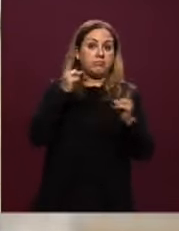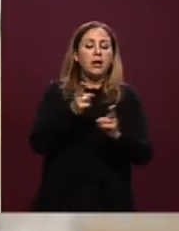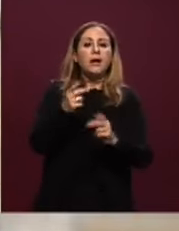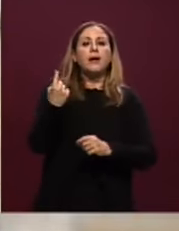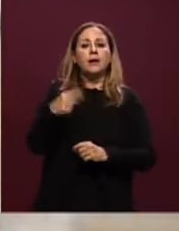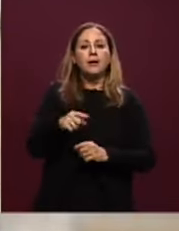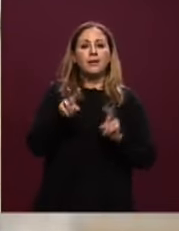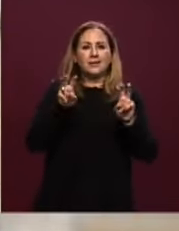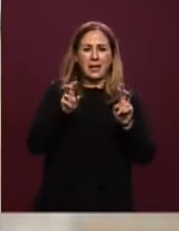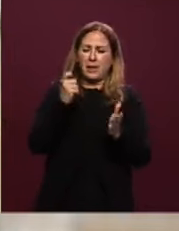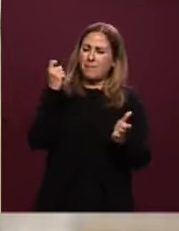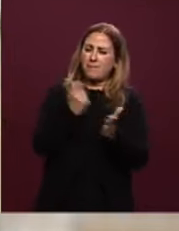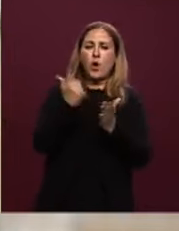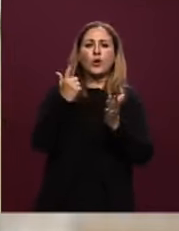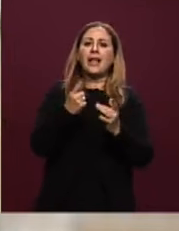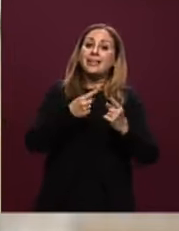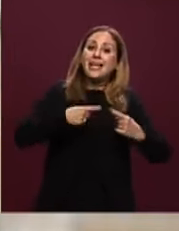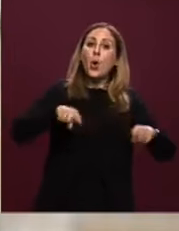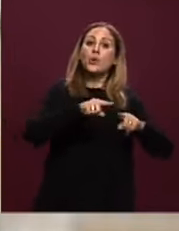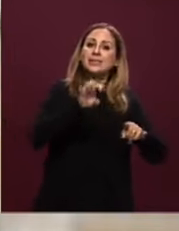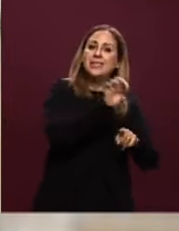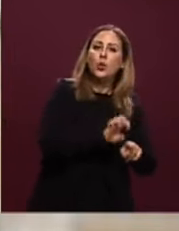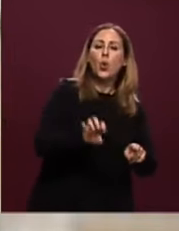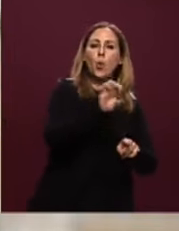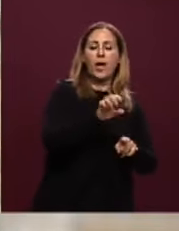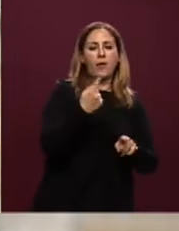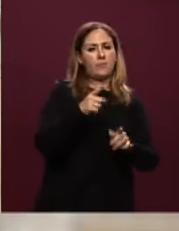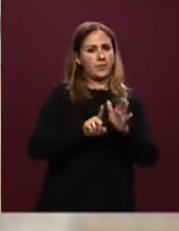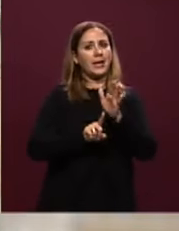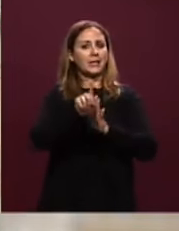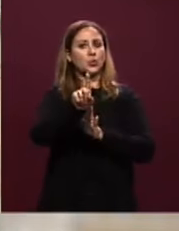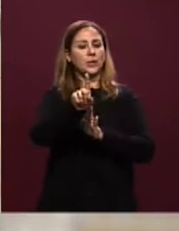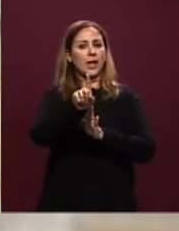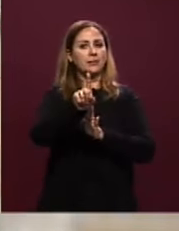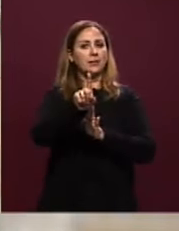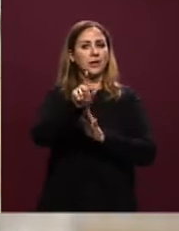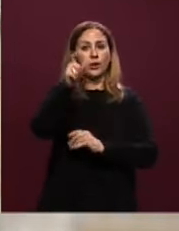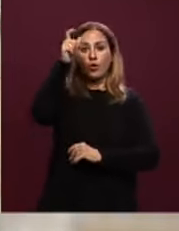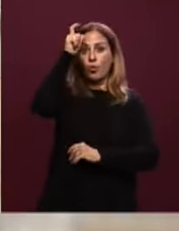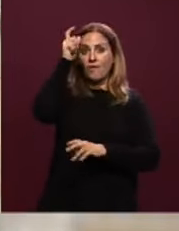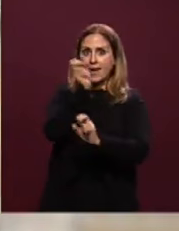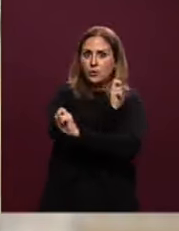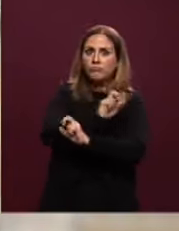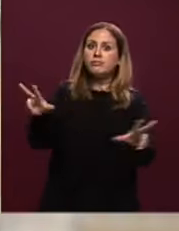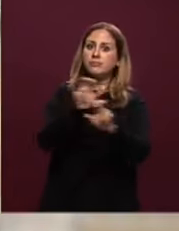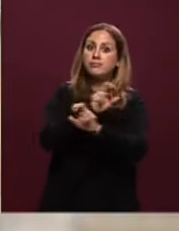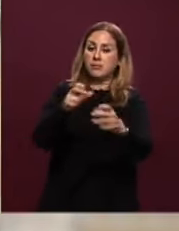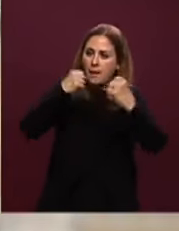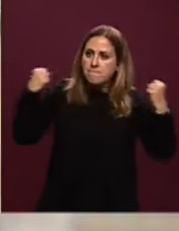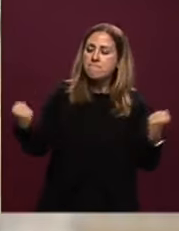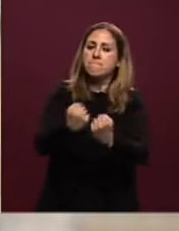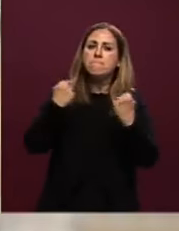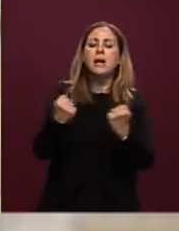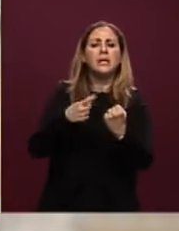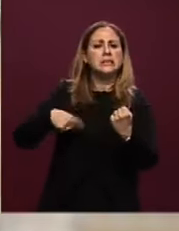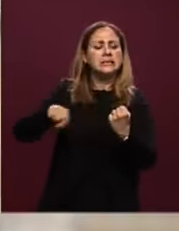europeo, sul quale i risultati che il Governo annuncia e propaganda ci lasciano completamente